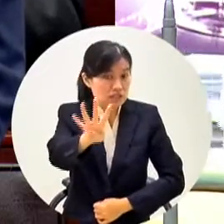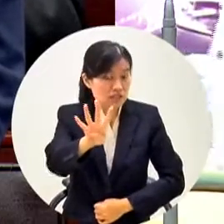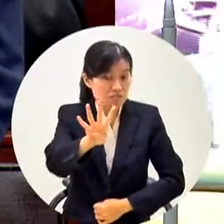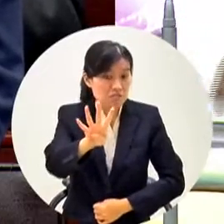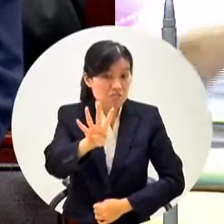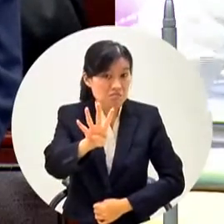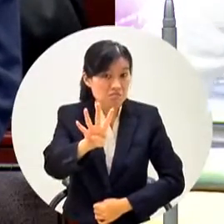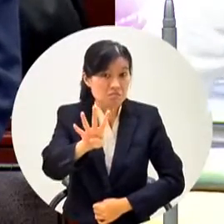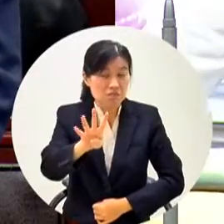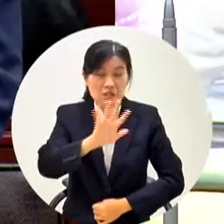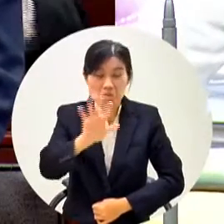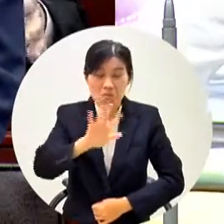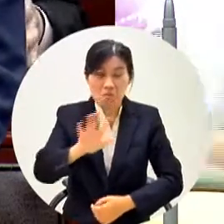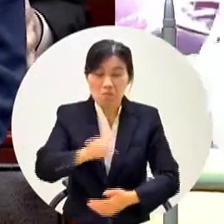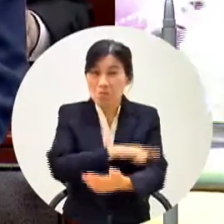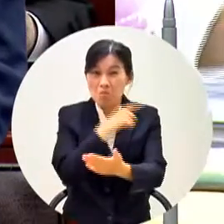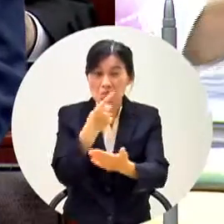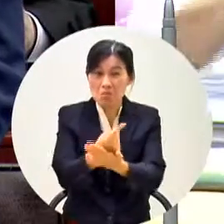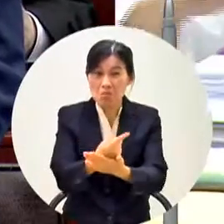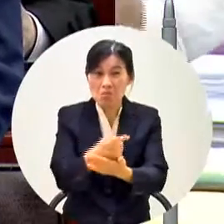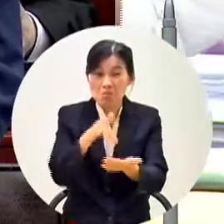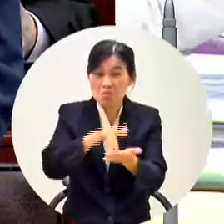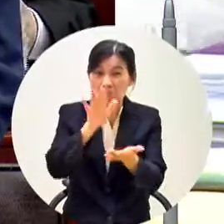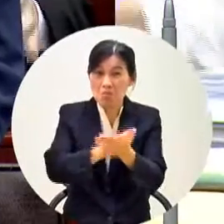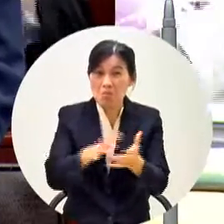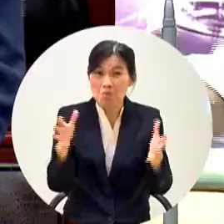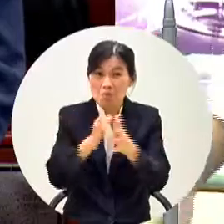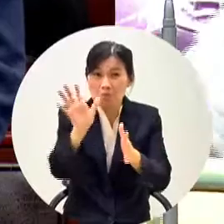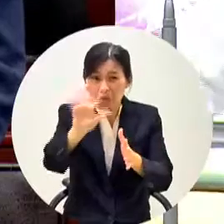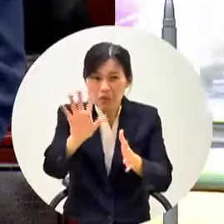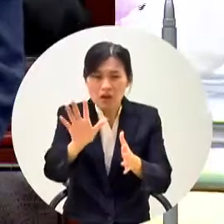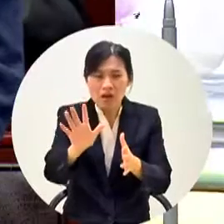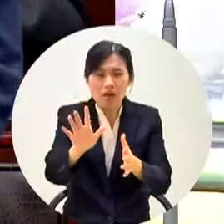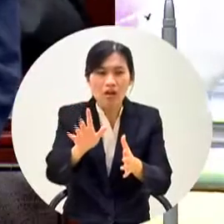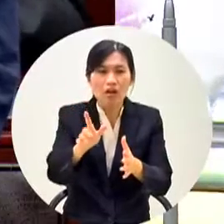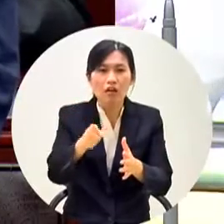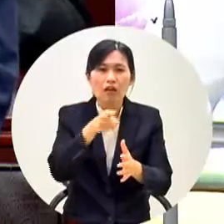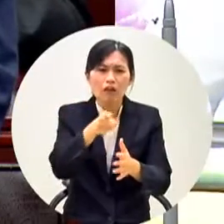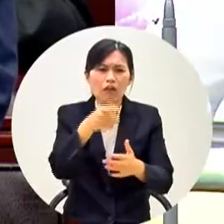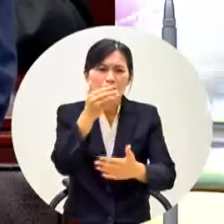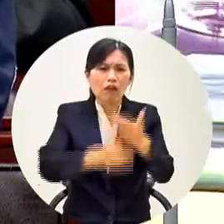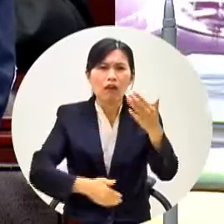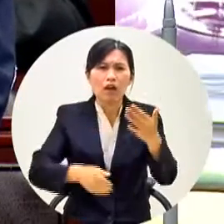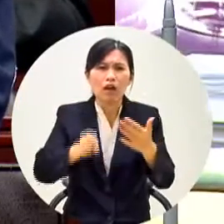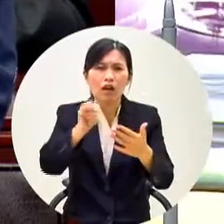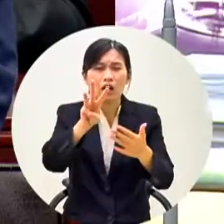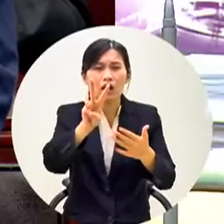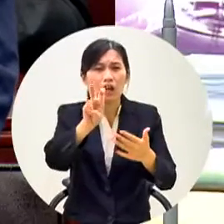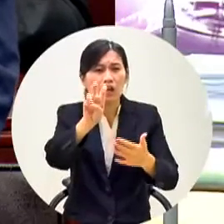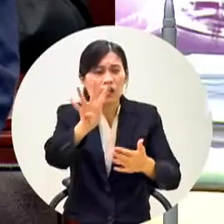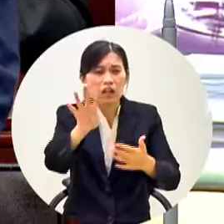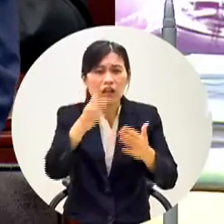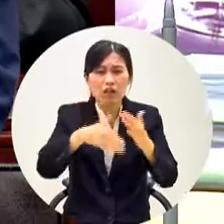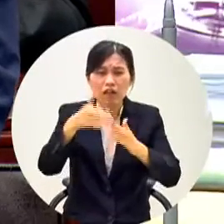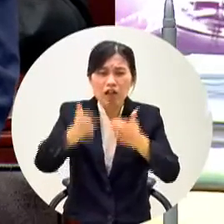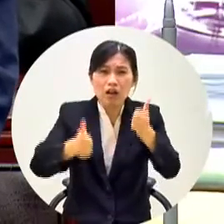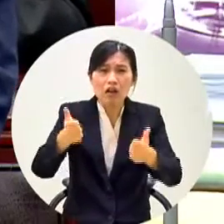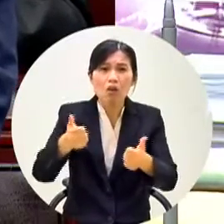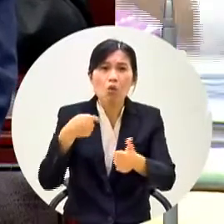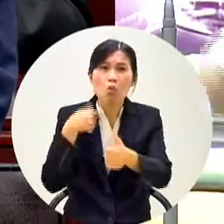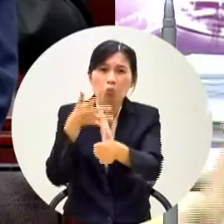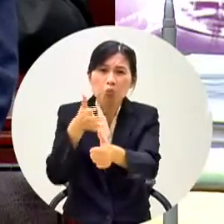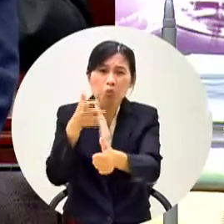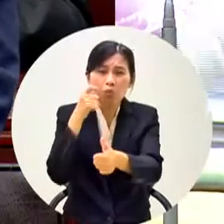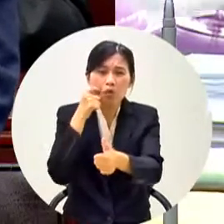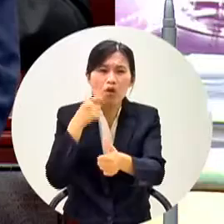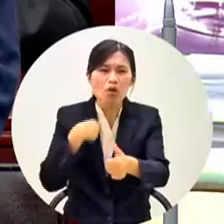案然後你又拆標然後三百多個學校要怎麼我們議員要怎麼質詢三十四點我把他調